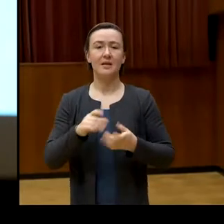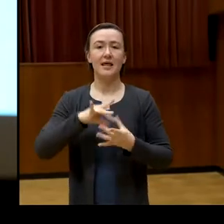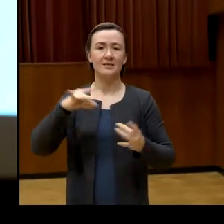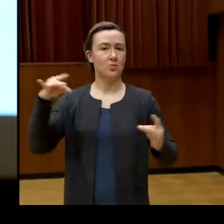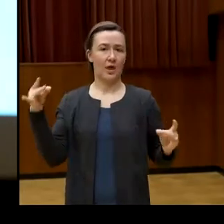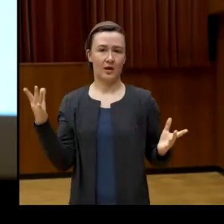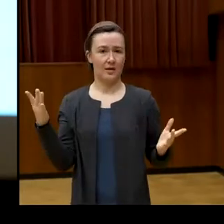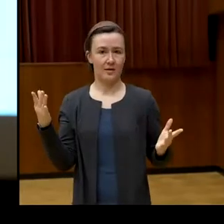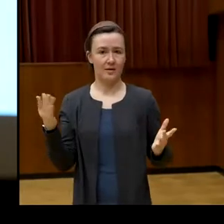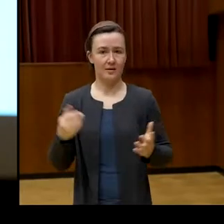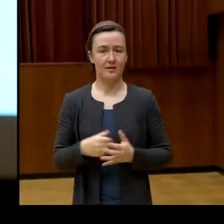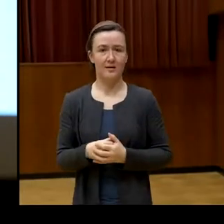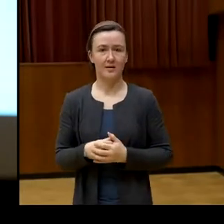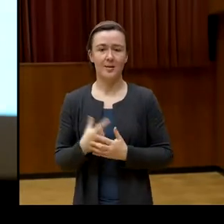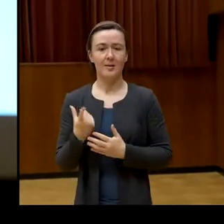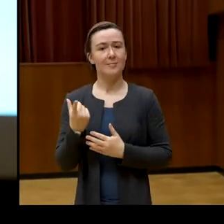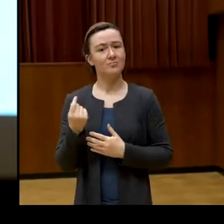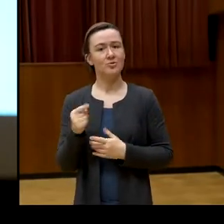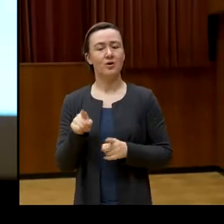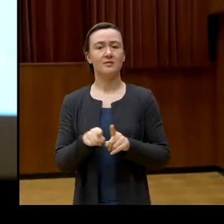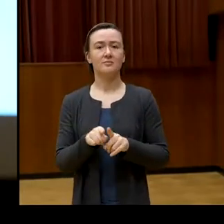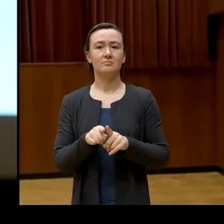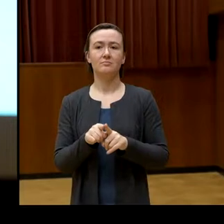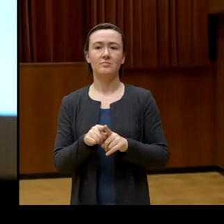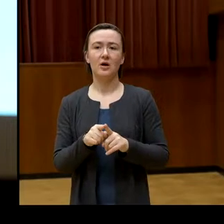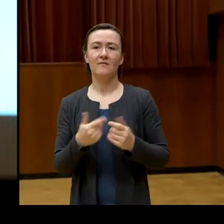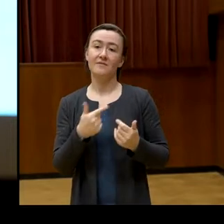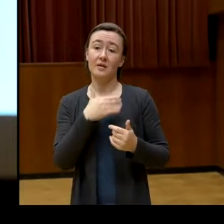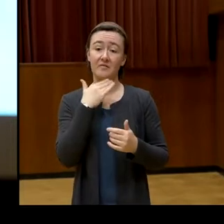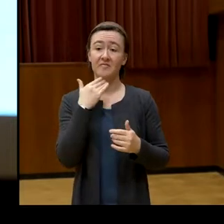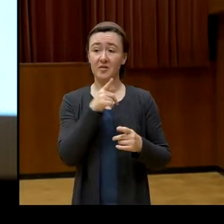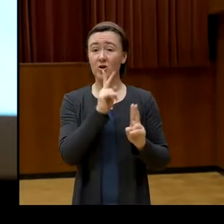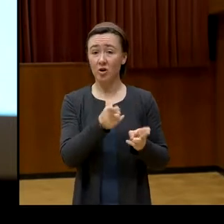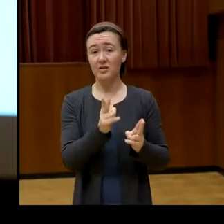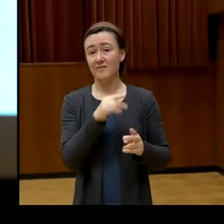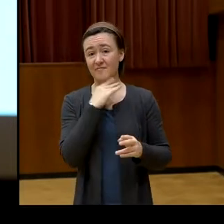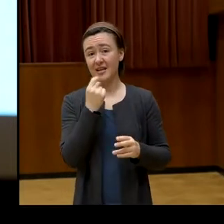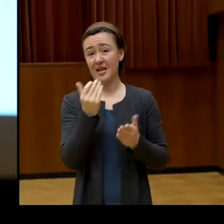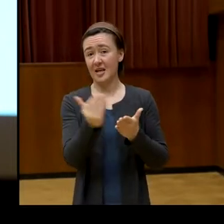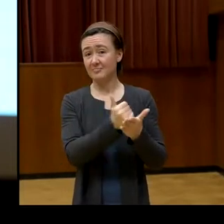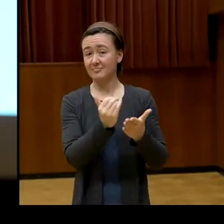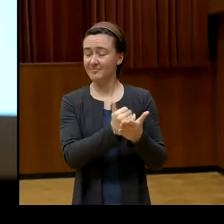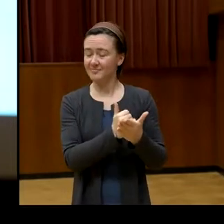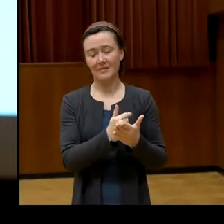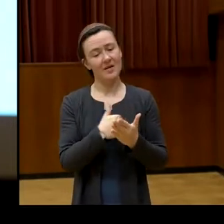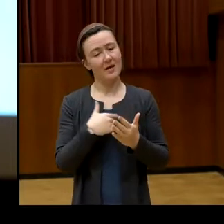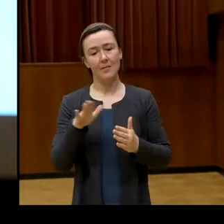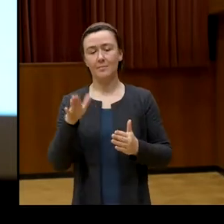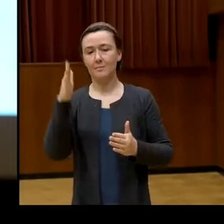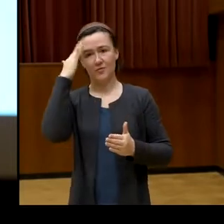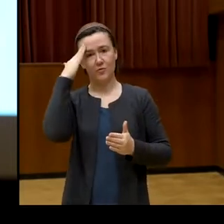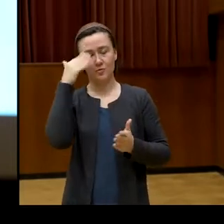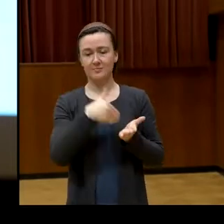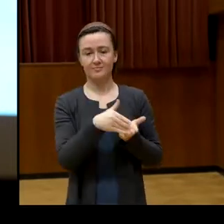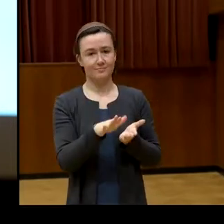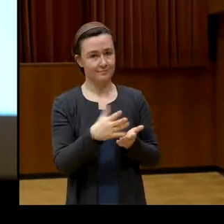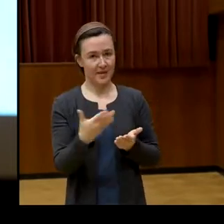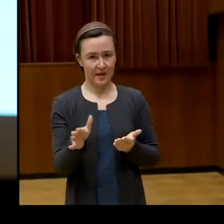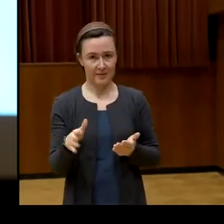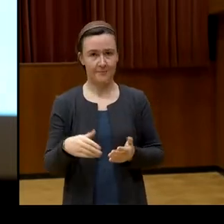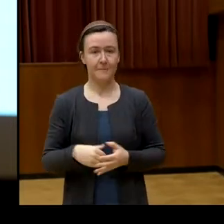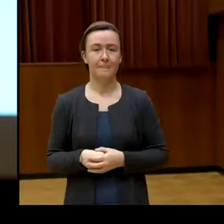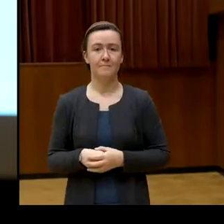dem Verzicht der Teilnahme an einem lukrativen Markt. Ebenso haben sich alle Volkshochschulen in Österreich